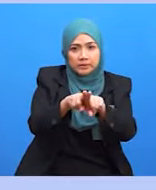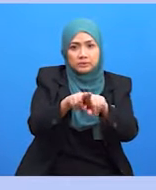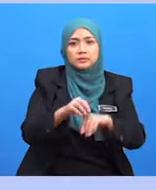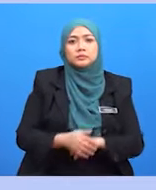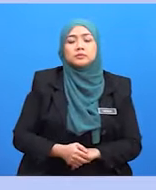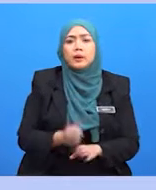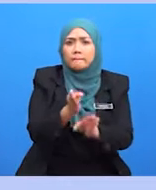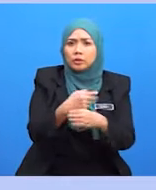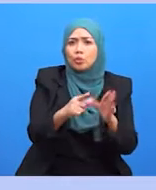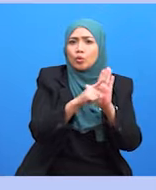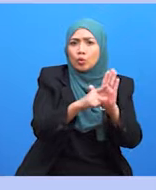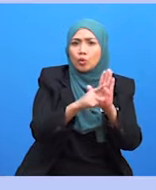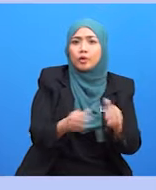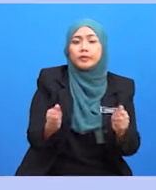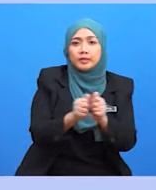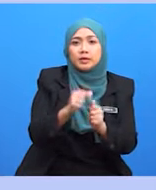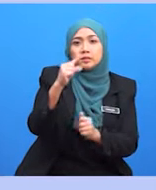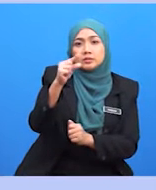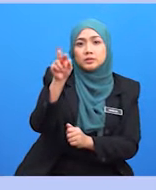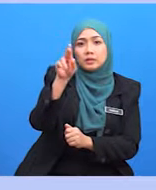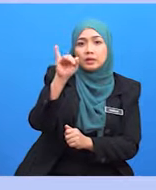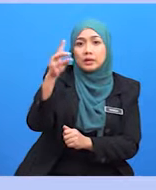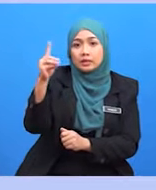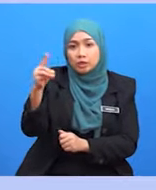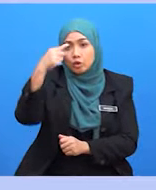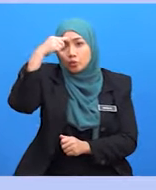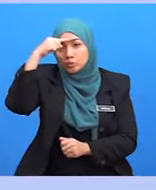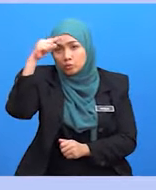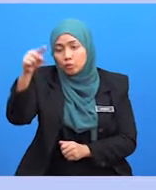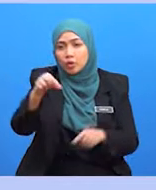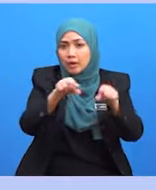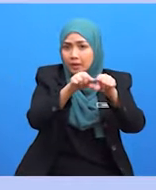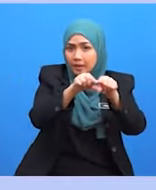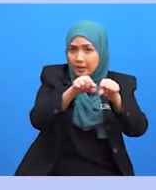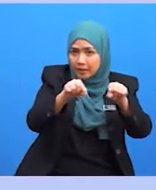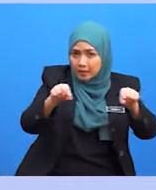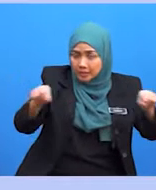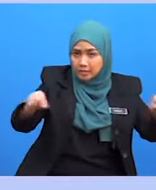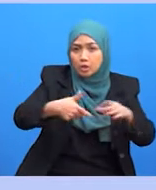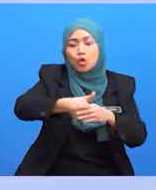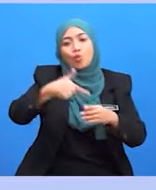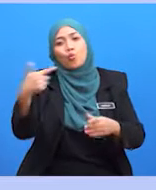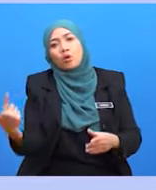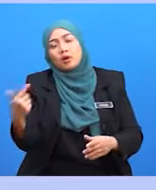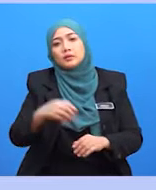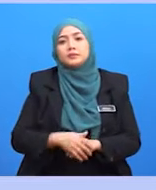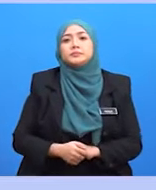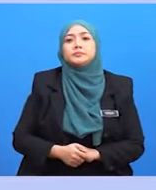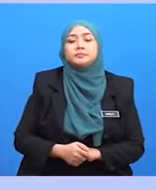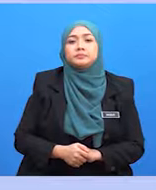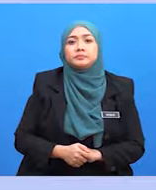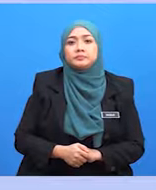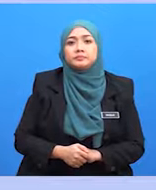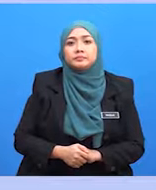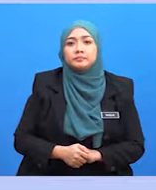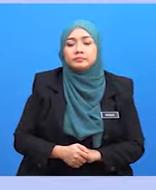Pembentukan logo dengan grid untuk garis luar. penggunaan garisan luar iaitu outline pada logo